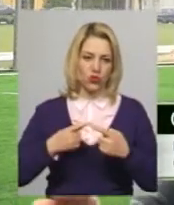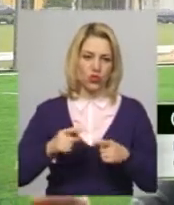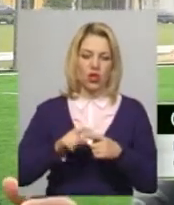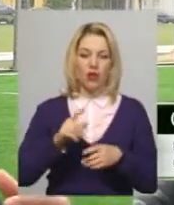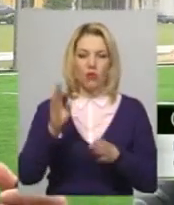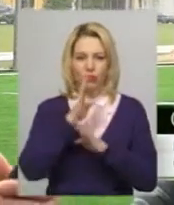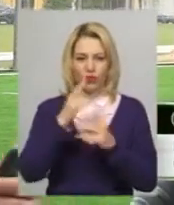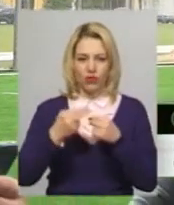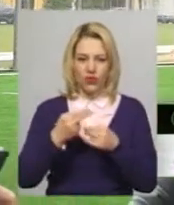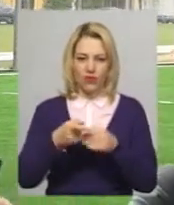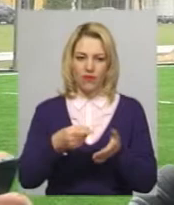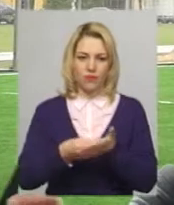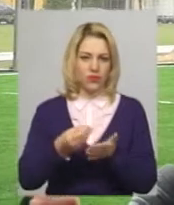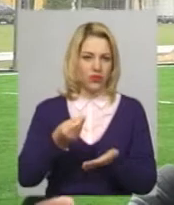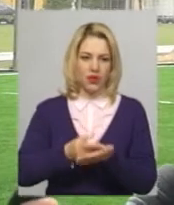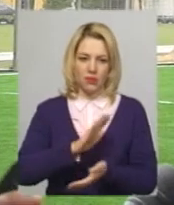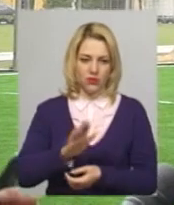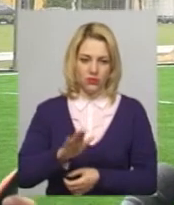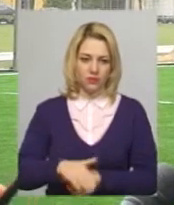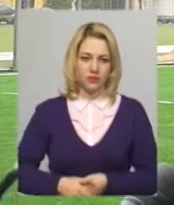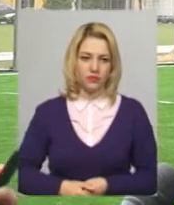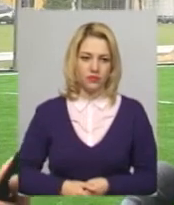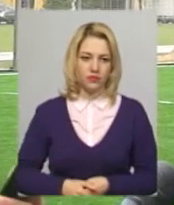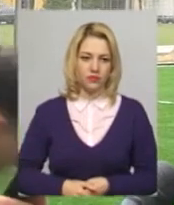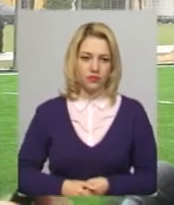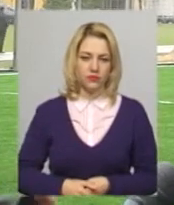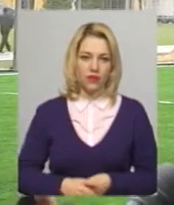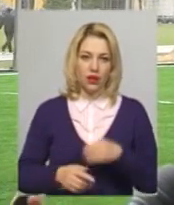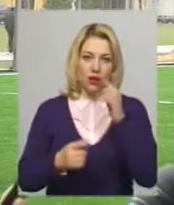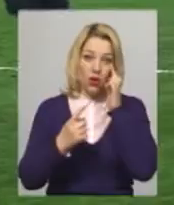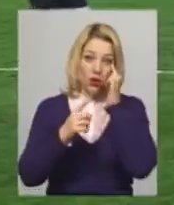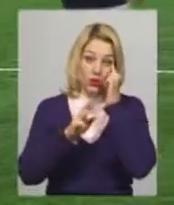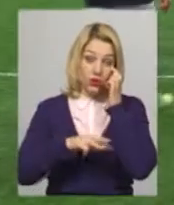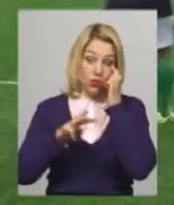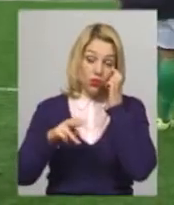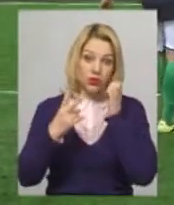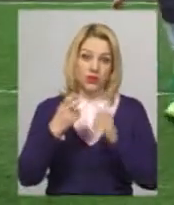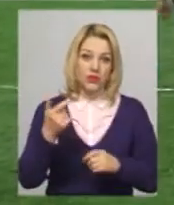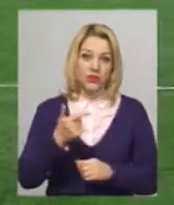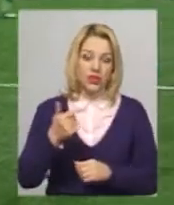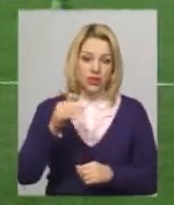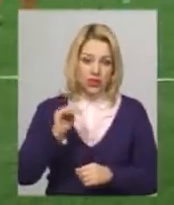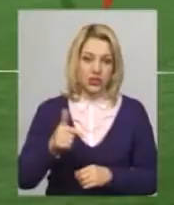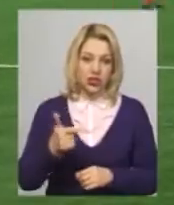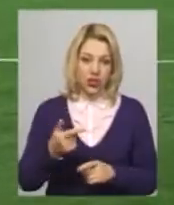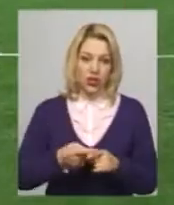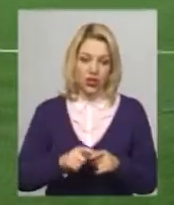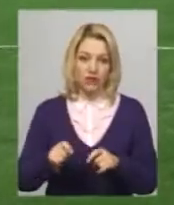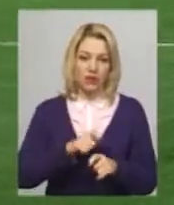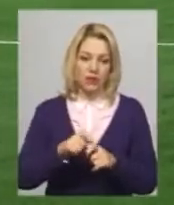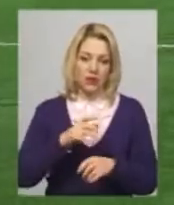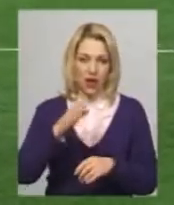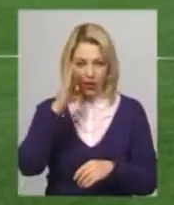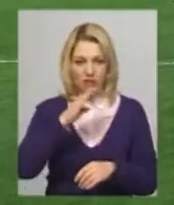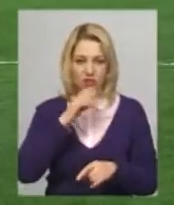Вартує він небагато, порядка мільйона 200 тисяч гривень. Матеріали для стадіону використані вітчизняні. Із